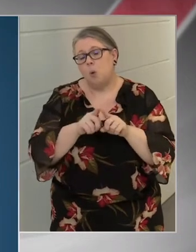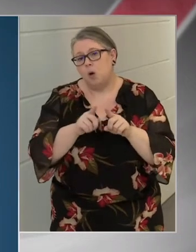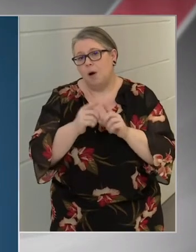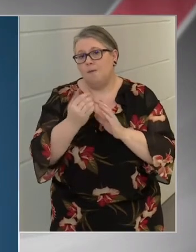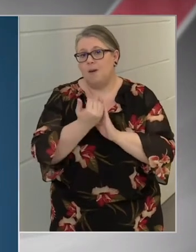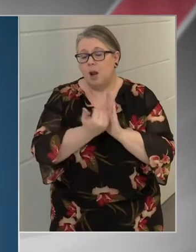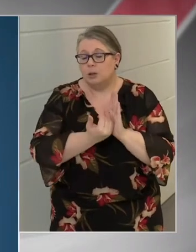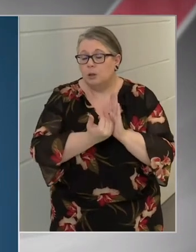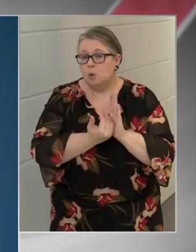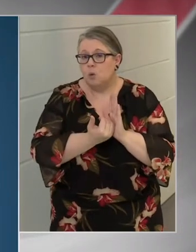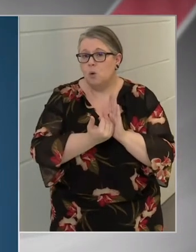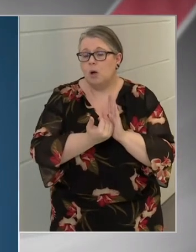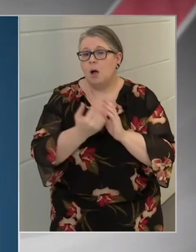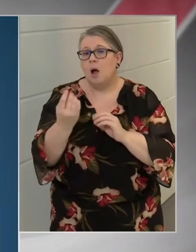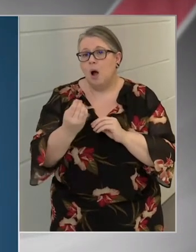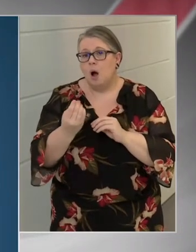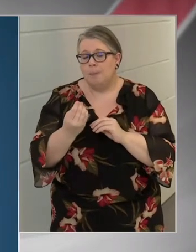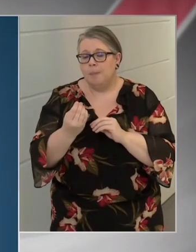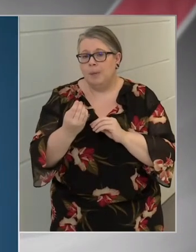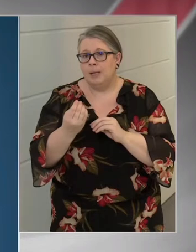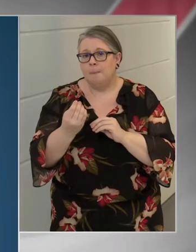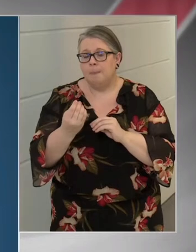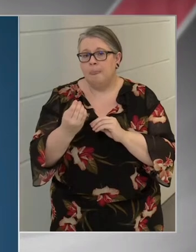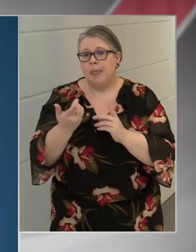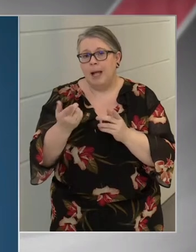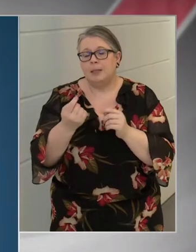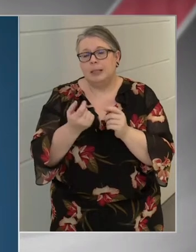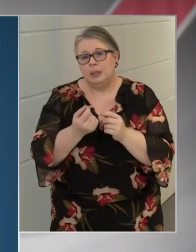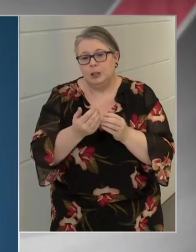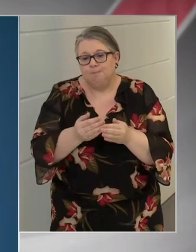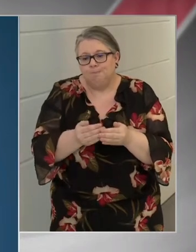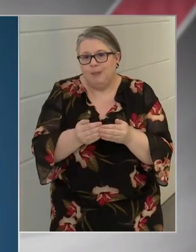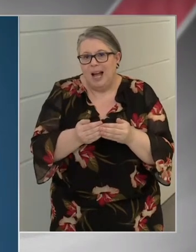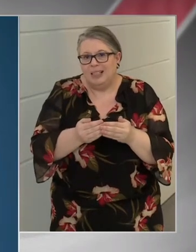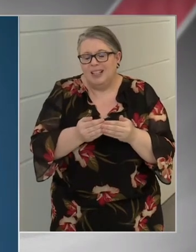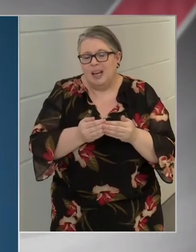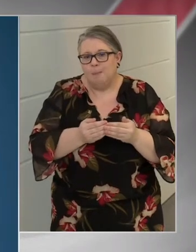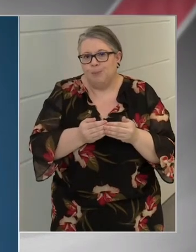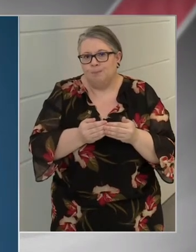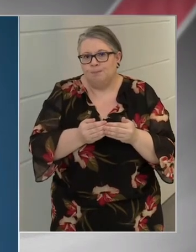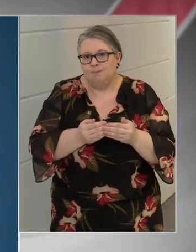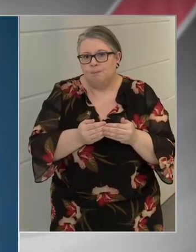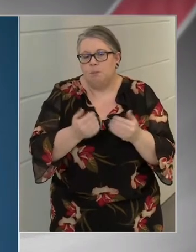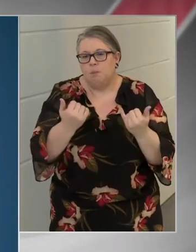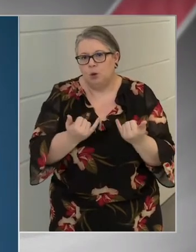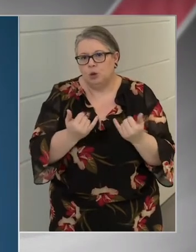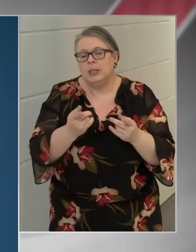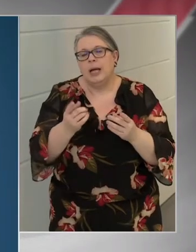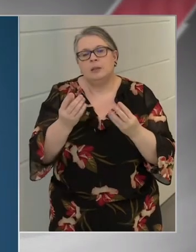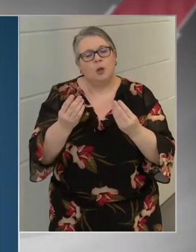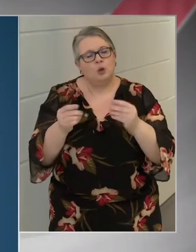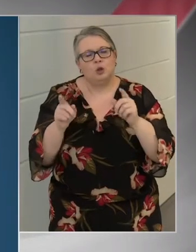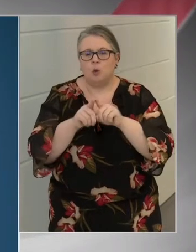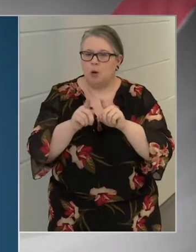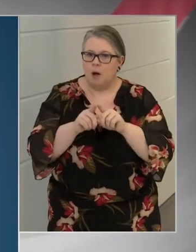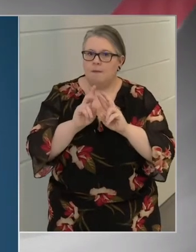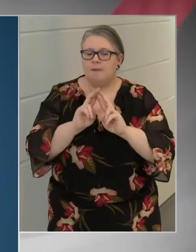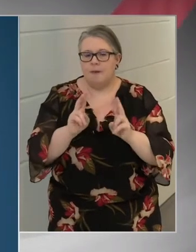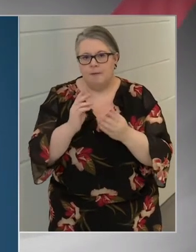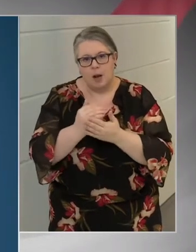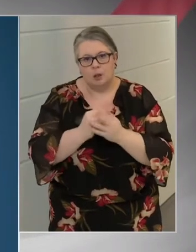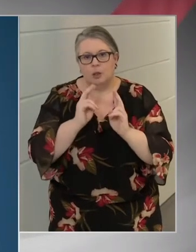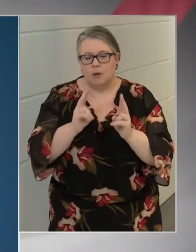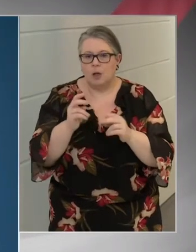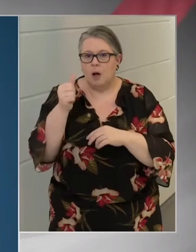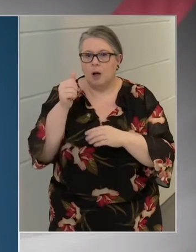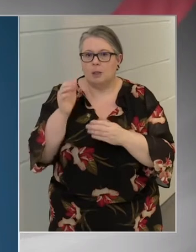feladataink, amelyeket egy kicsit háttérbe szorítunk, de számos olyan feladata a